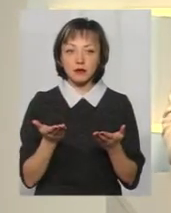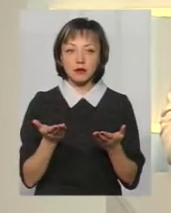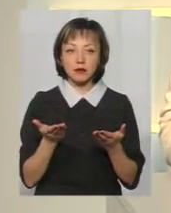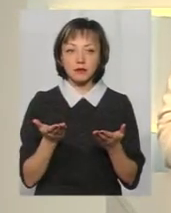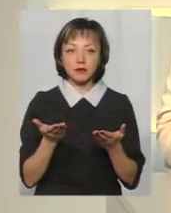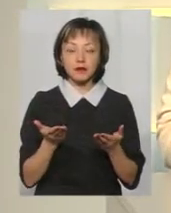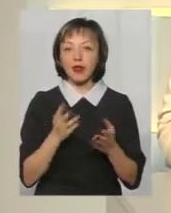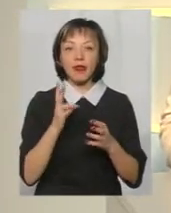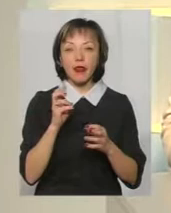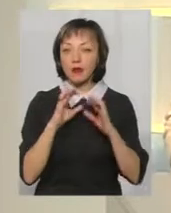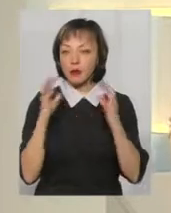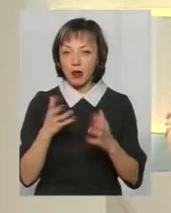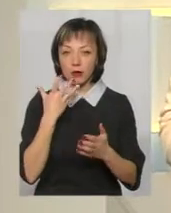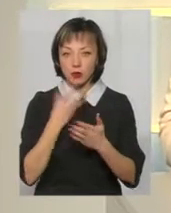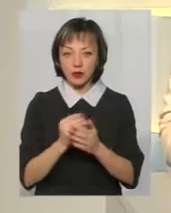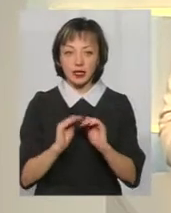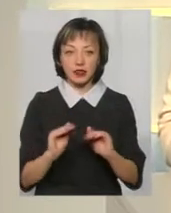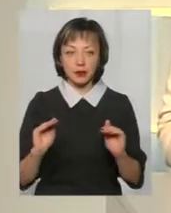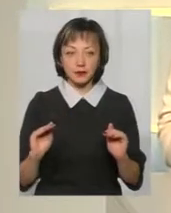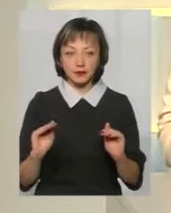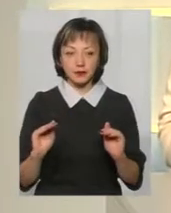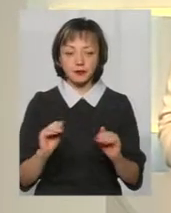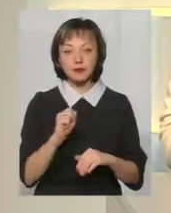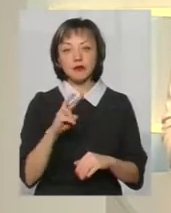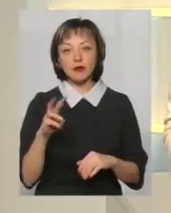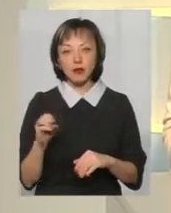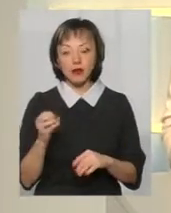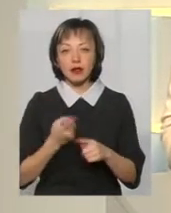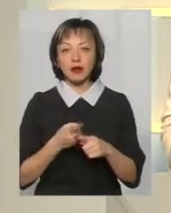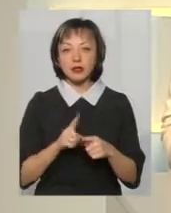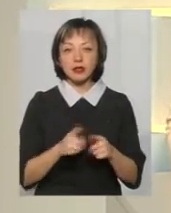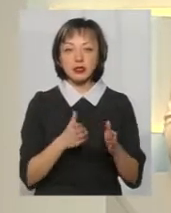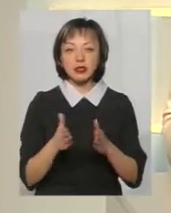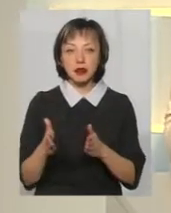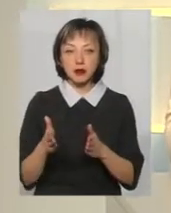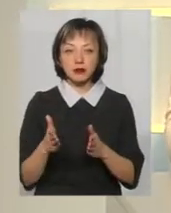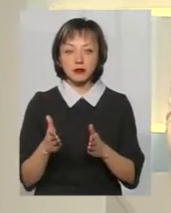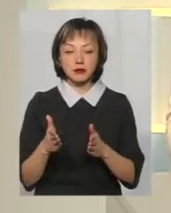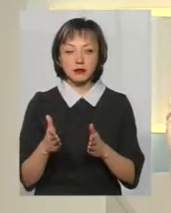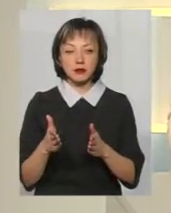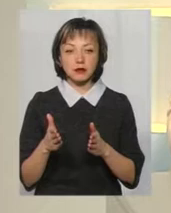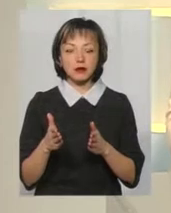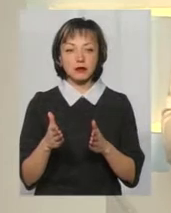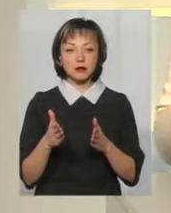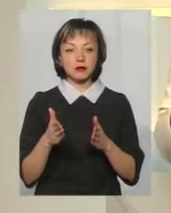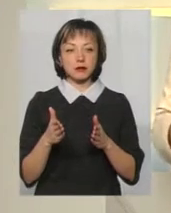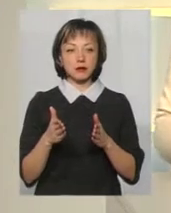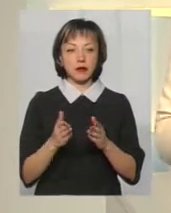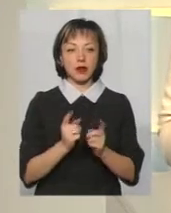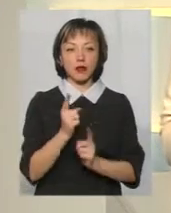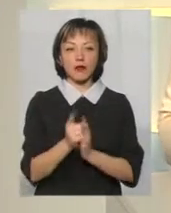дбають за своїх дітей, скажімо так. Але ця система